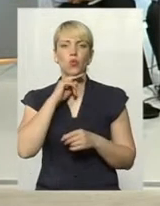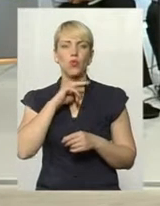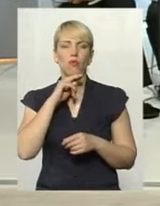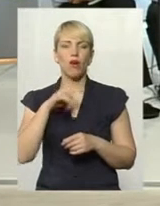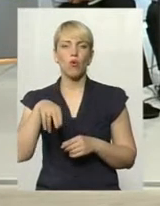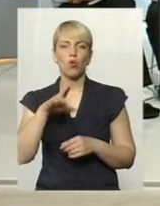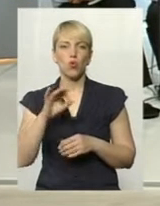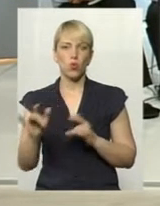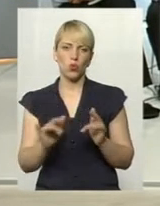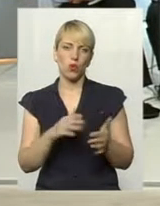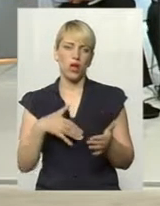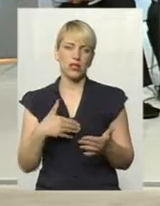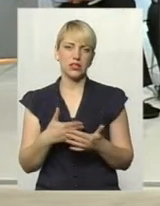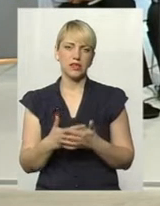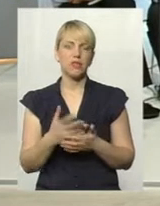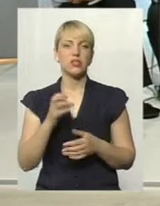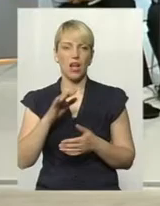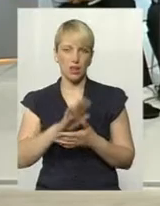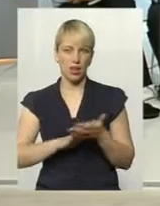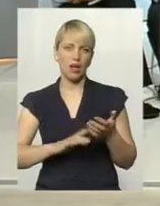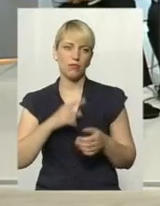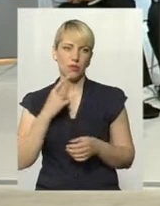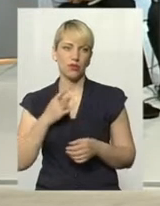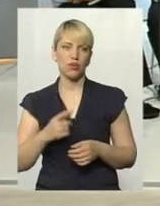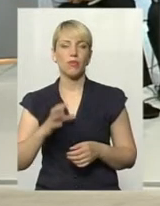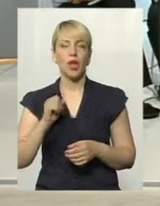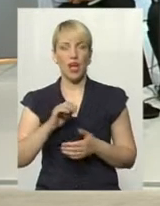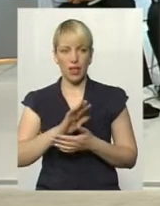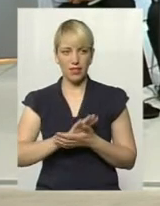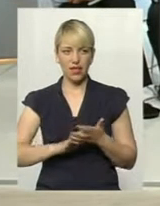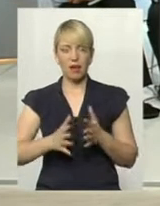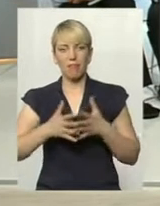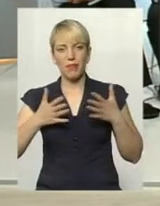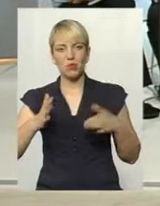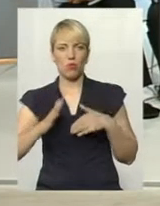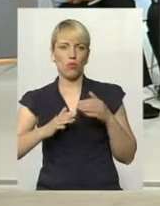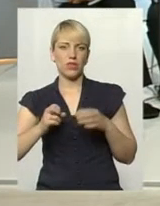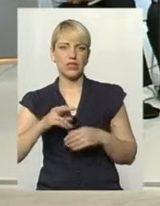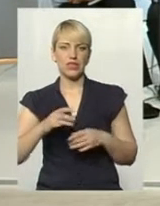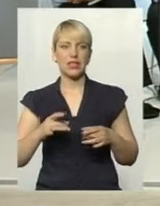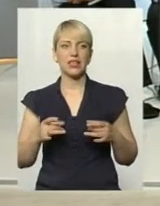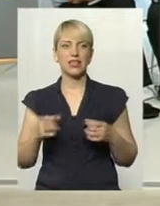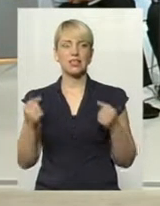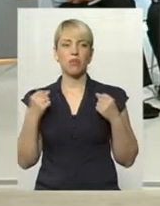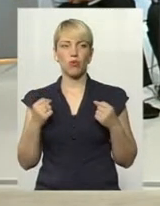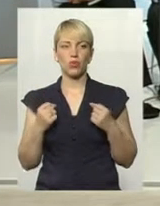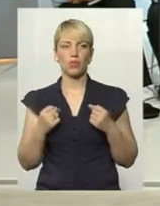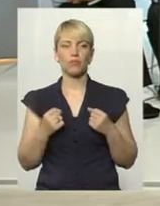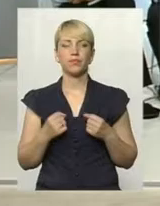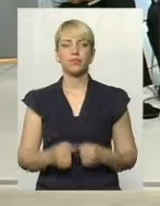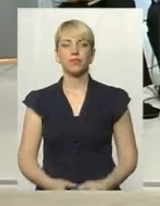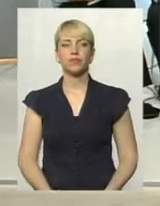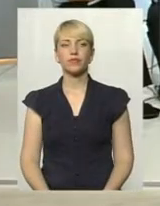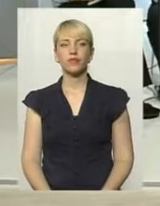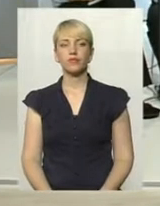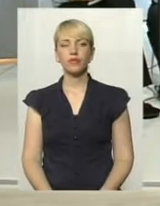спочатку, а тоді вже... А тоді вже займатися більш професійними. Разом з тим, так? Чи ні? Чи треба паралельно?